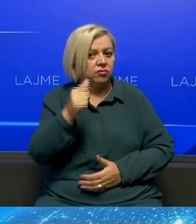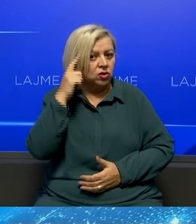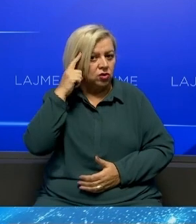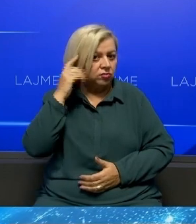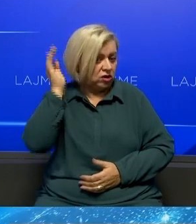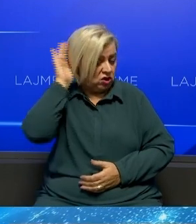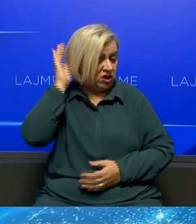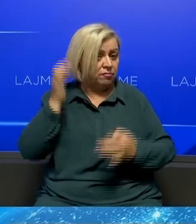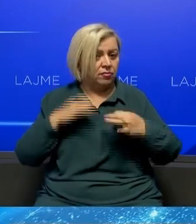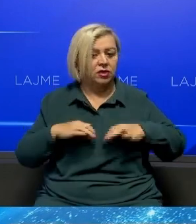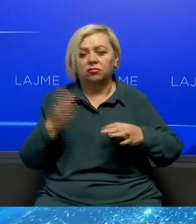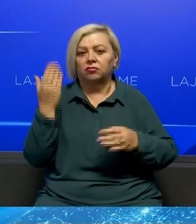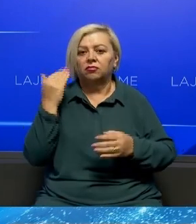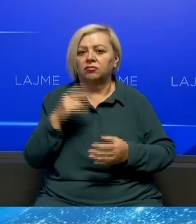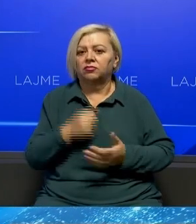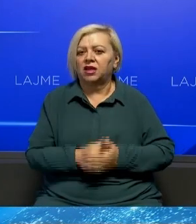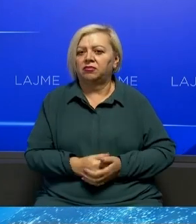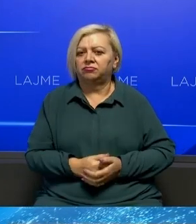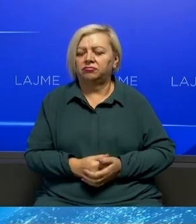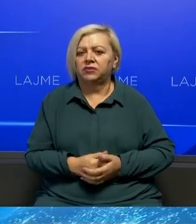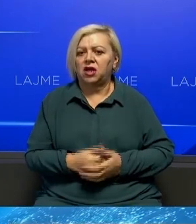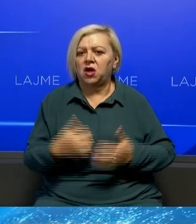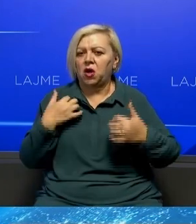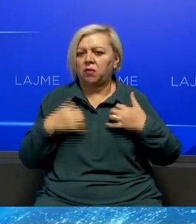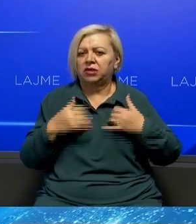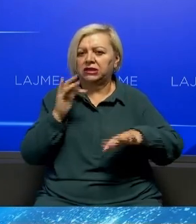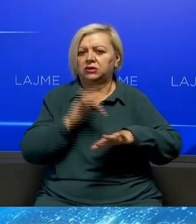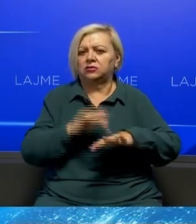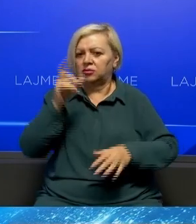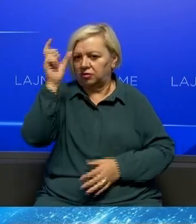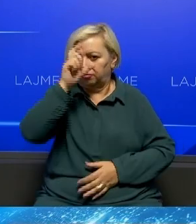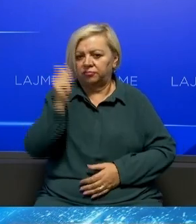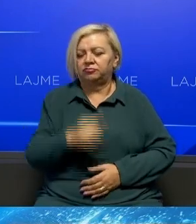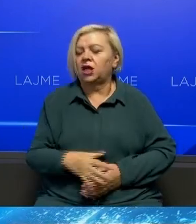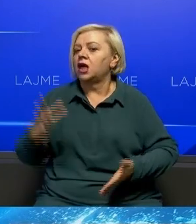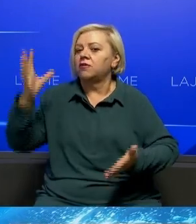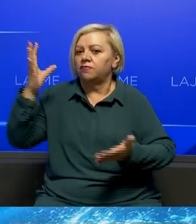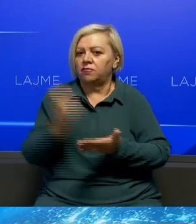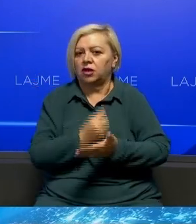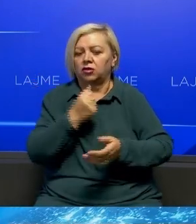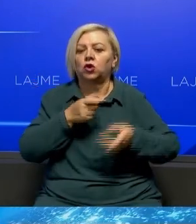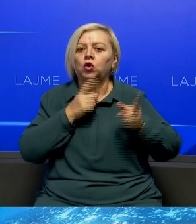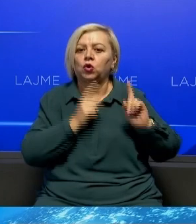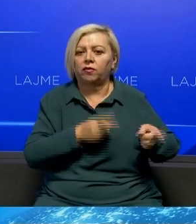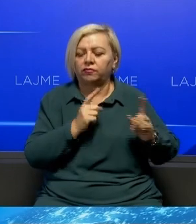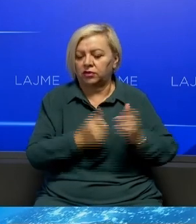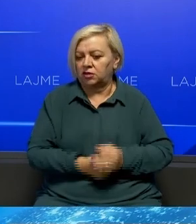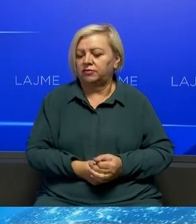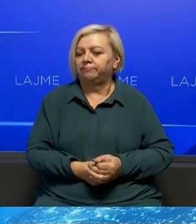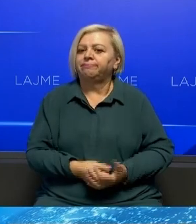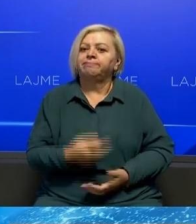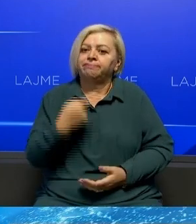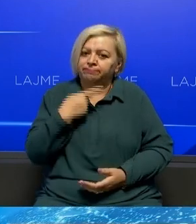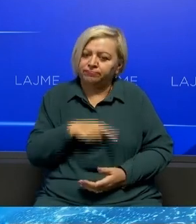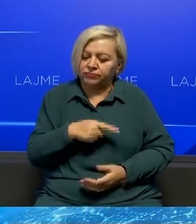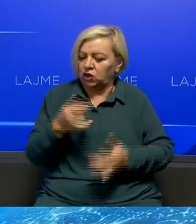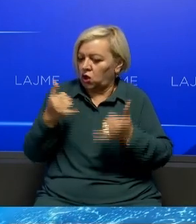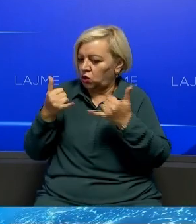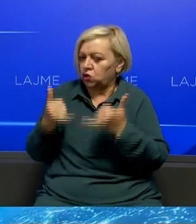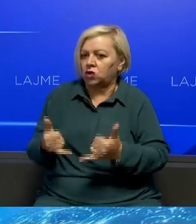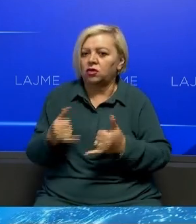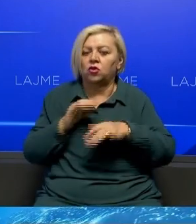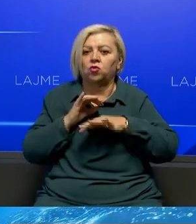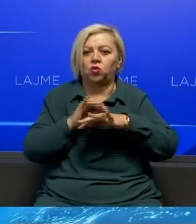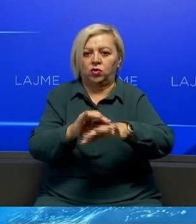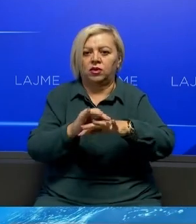Ministrë dhe president i vendit nuk e ka post kompleks sërbin sepse ka qenë fitimtari luftës Fatke cështë sot neve në